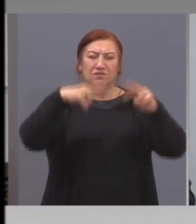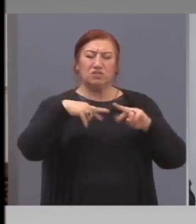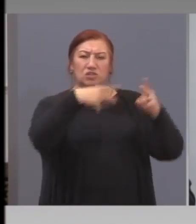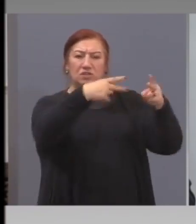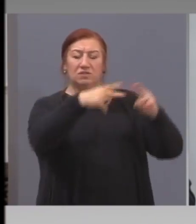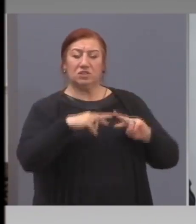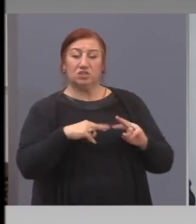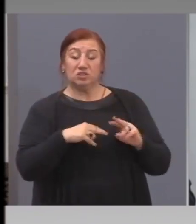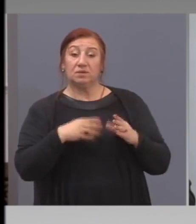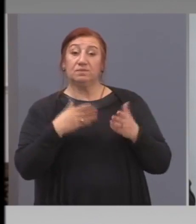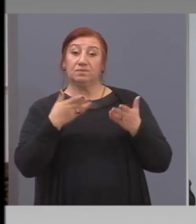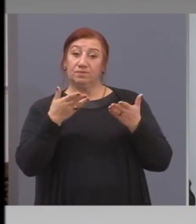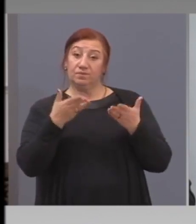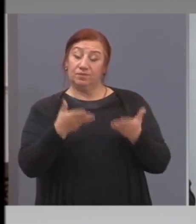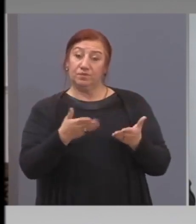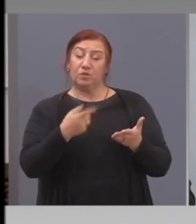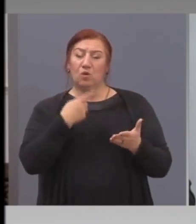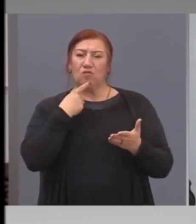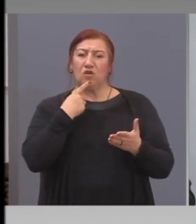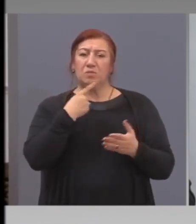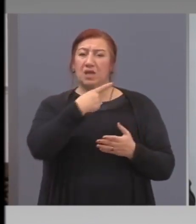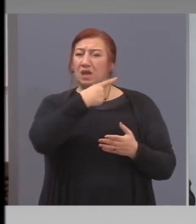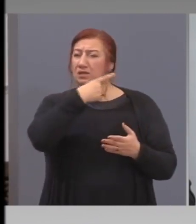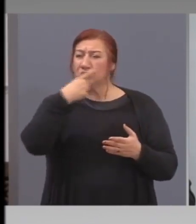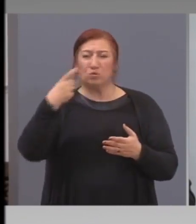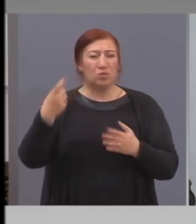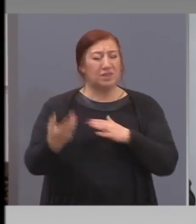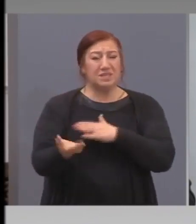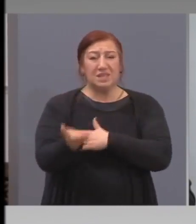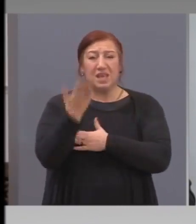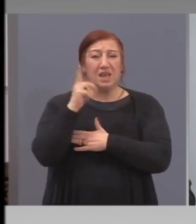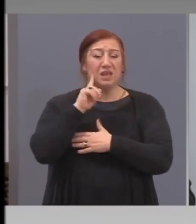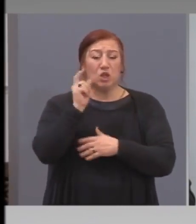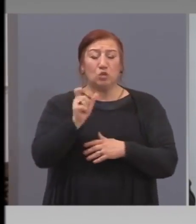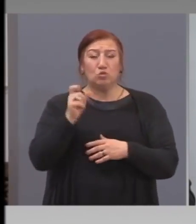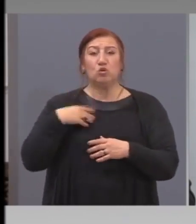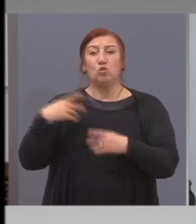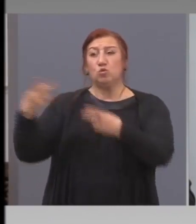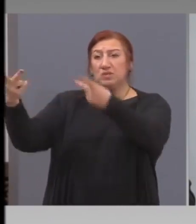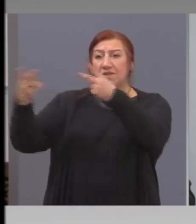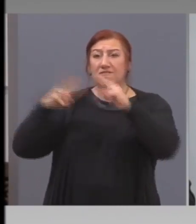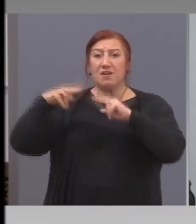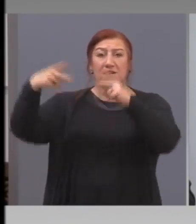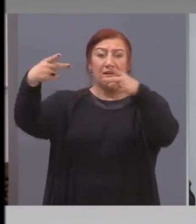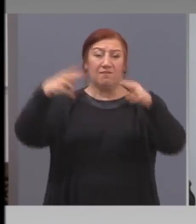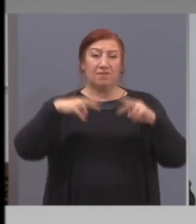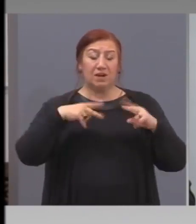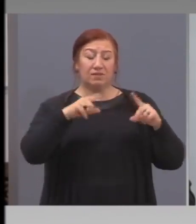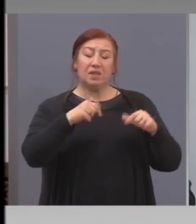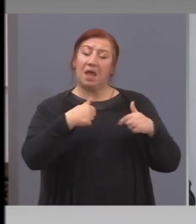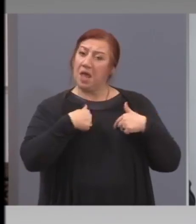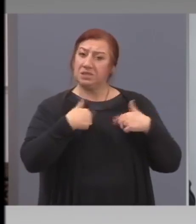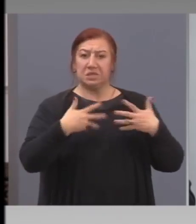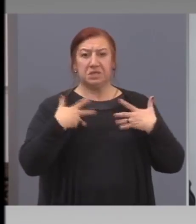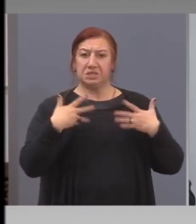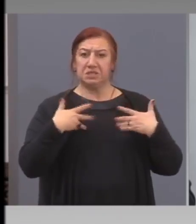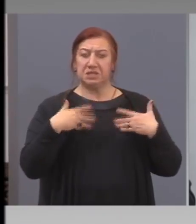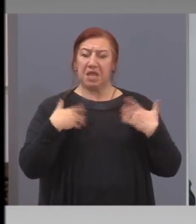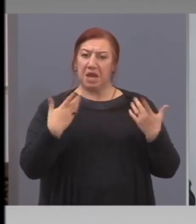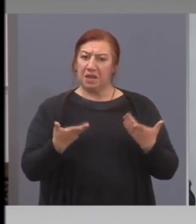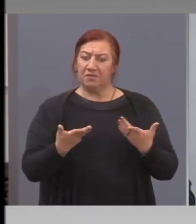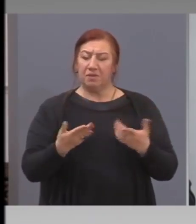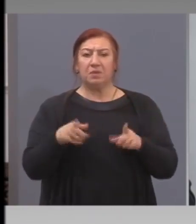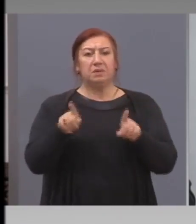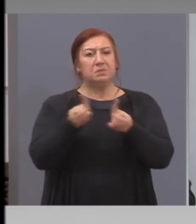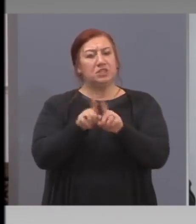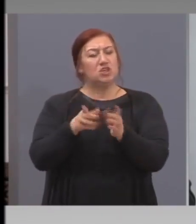И това да говорим за стотици хиляди, които се прибраха. И аз им се радвам, защото по същия